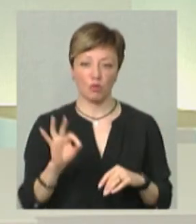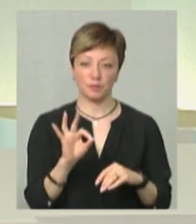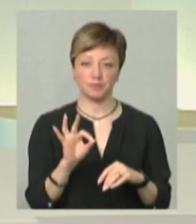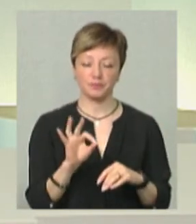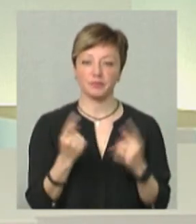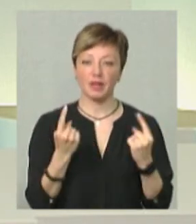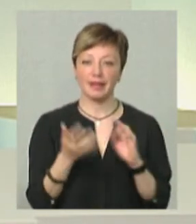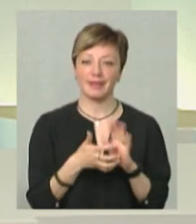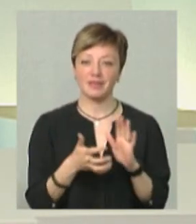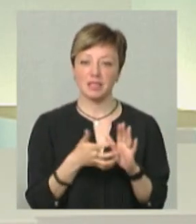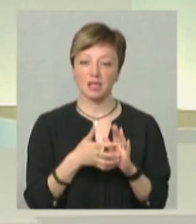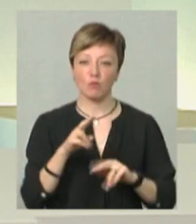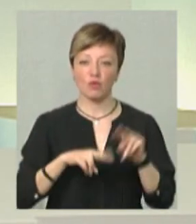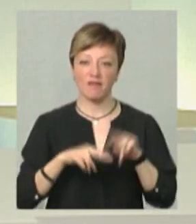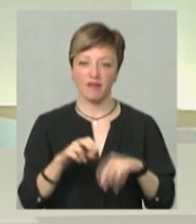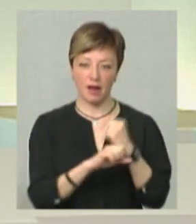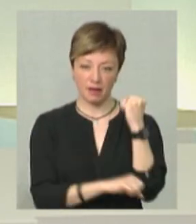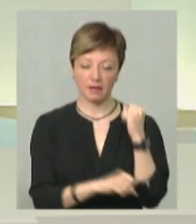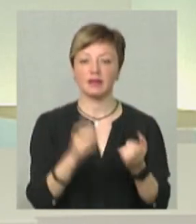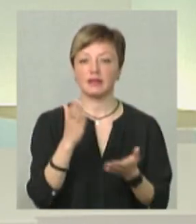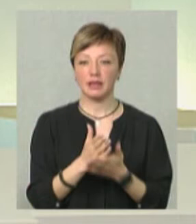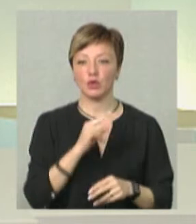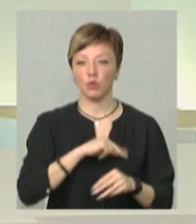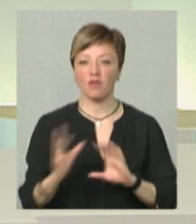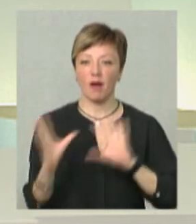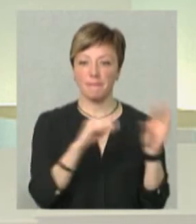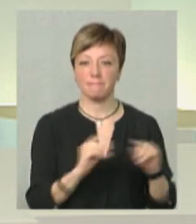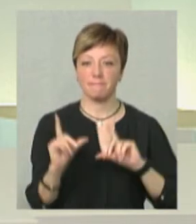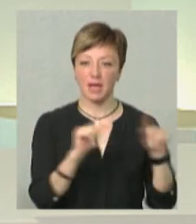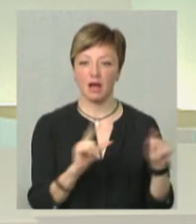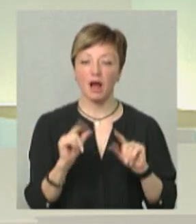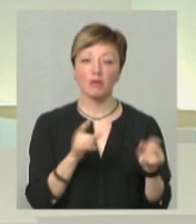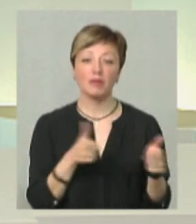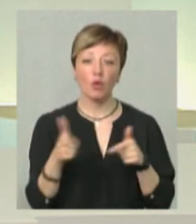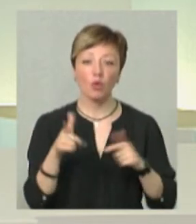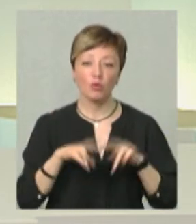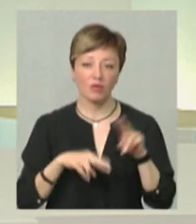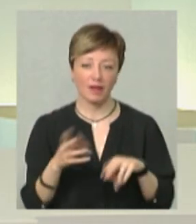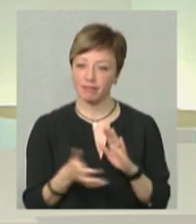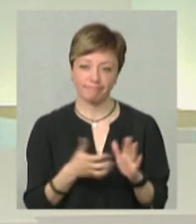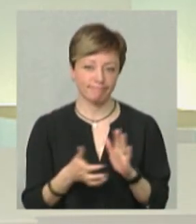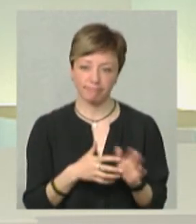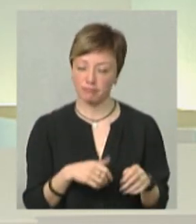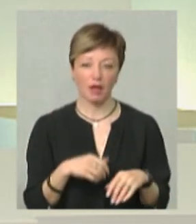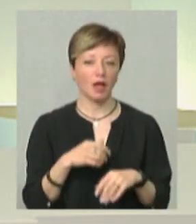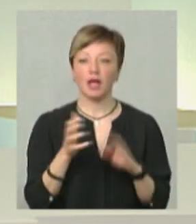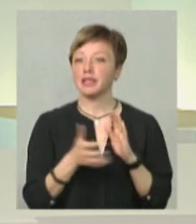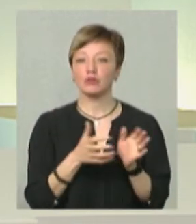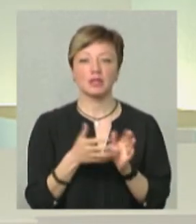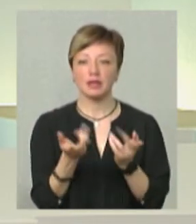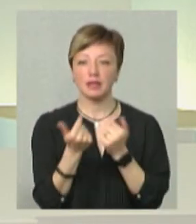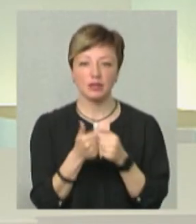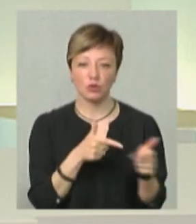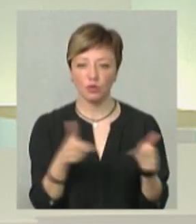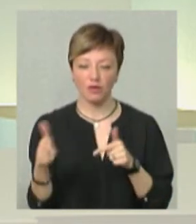значний дефіцит будівельників. Так, є трудова міграція, але і сама підготовка будівельників недостатня. Недостатню